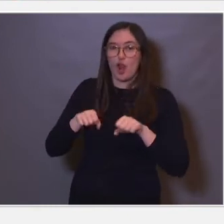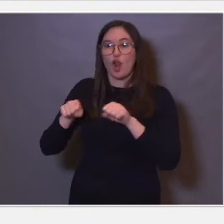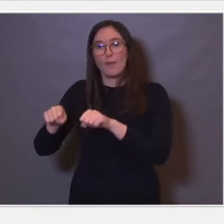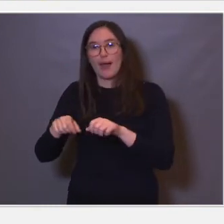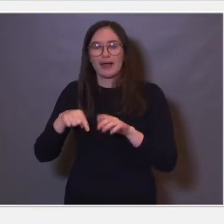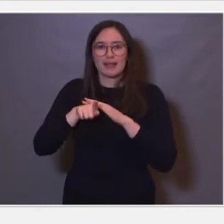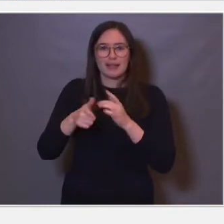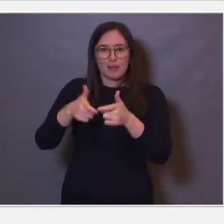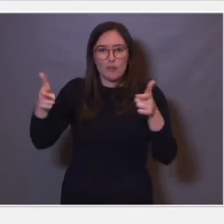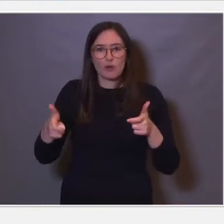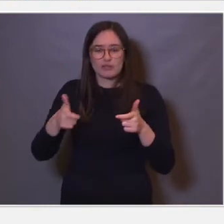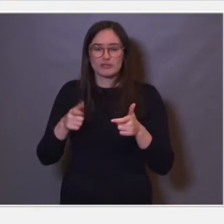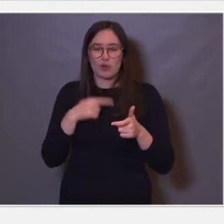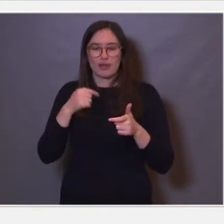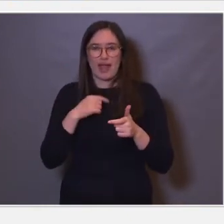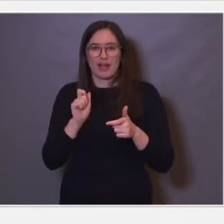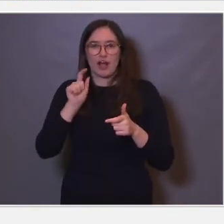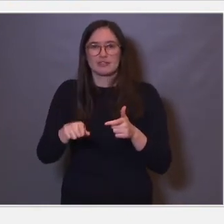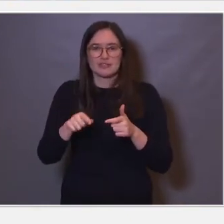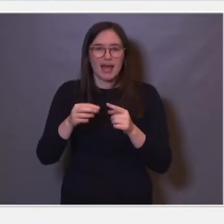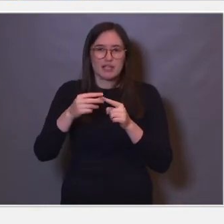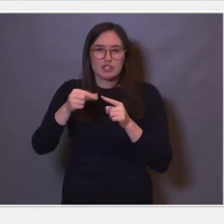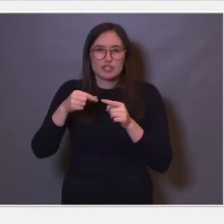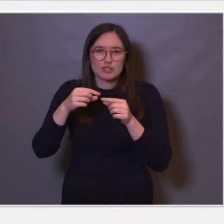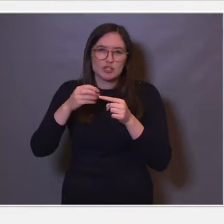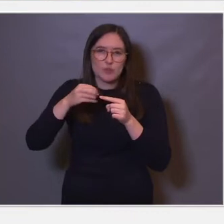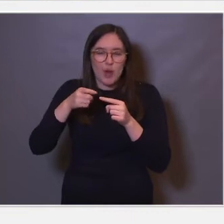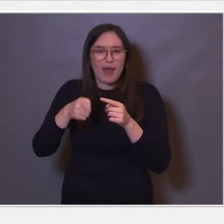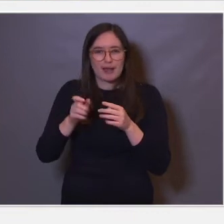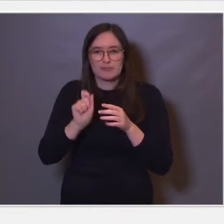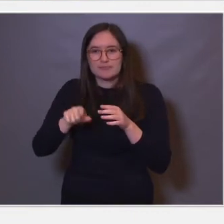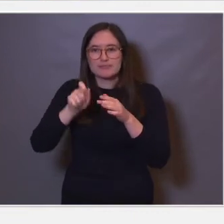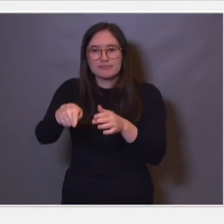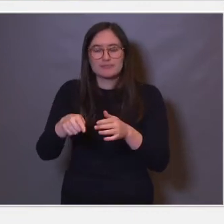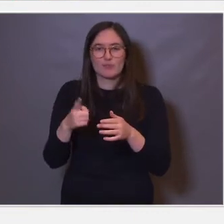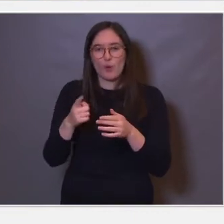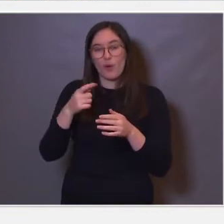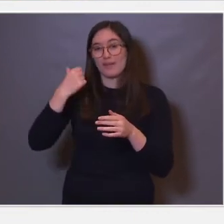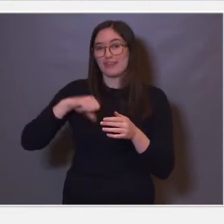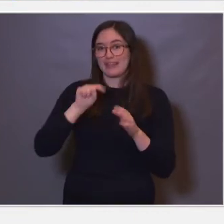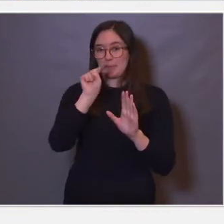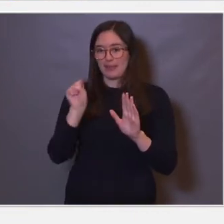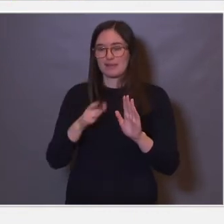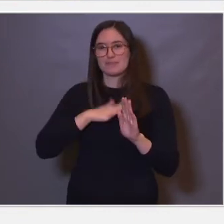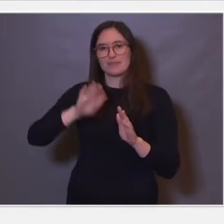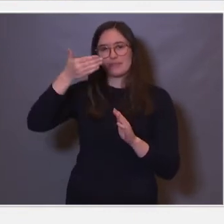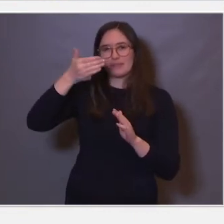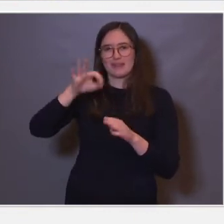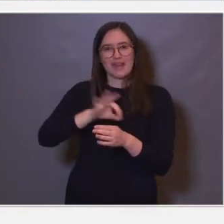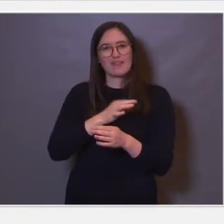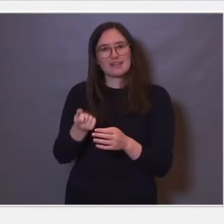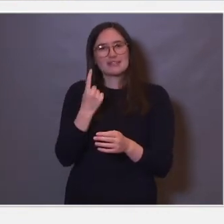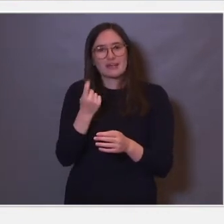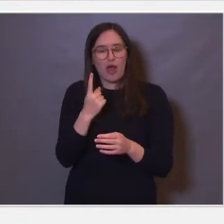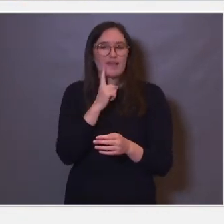sjokoladesmuler til ham. Og de hvite prikkene som kommer opp på skjermen, det er nervesignaler til en enkelt hjernecelle. Og hvis vi